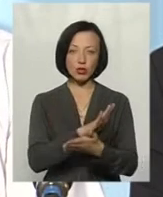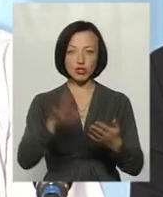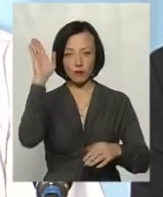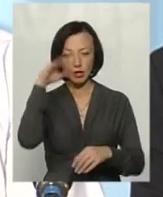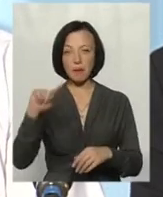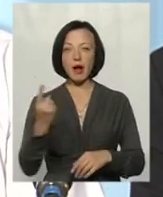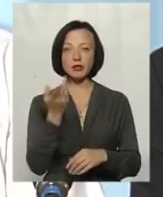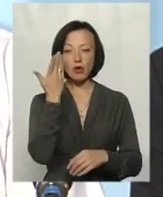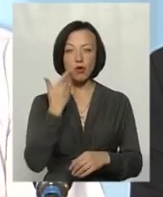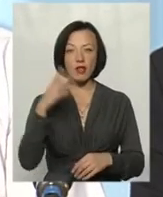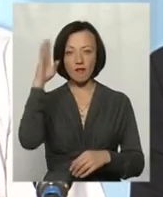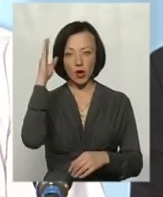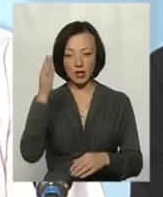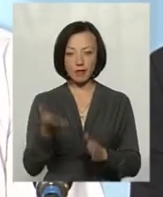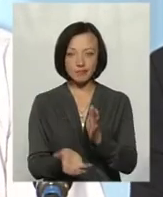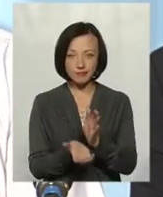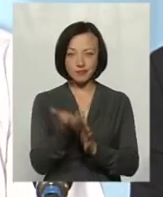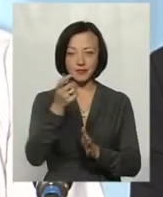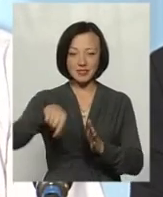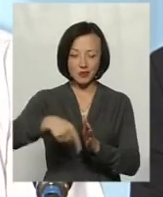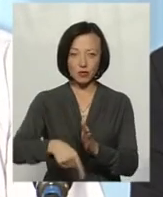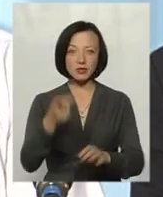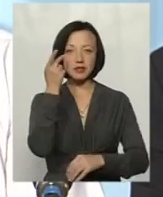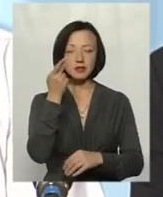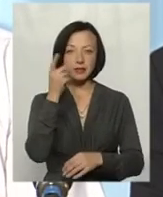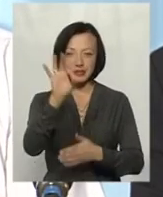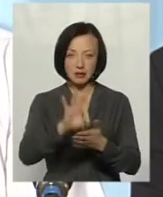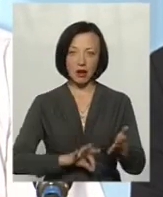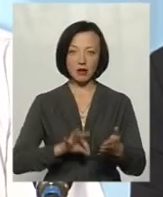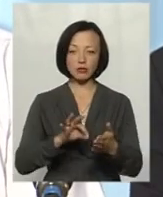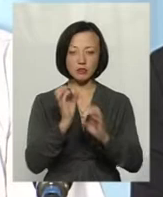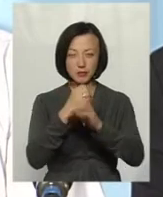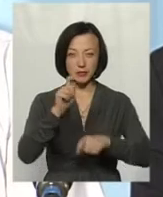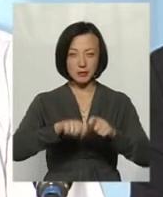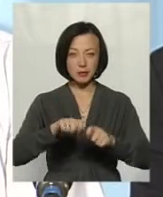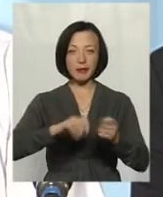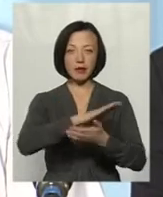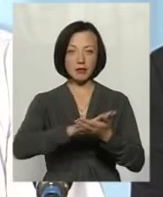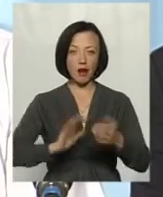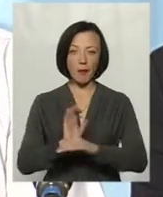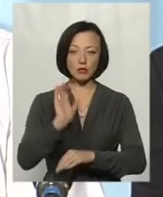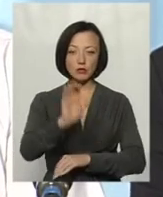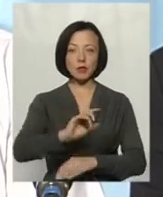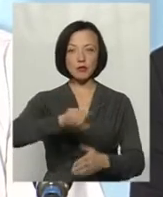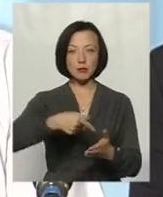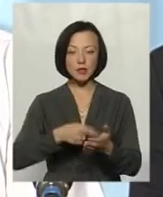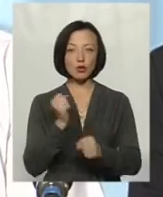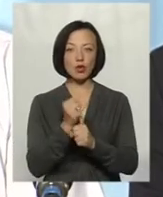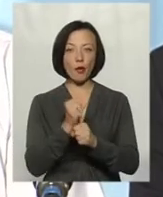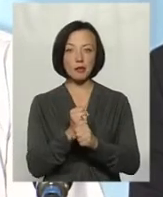це даже коли вода піднімається з вердловини, водозабору, зразу ж, де її відбір, робиться аналіз. Далі вода поступає в місто, робиться